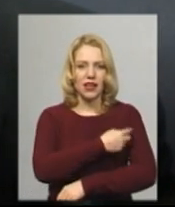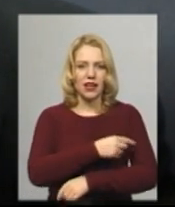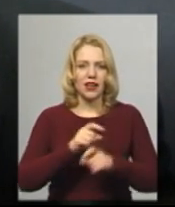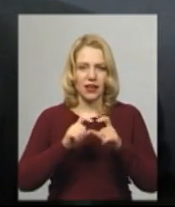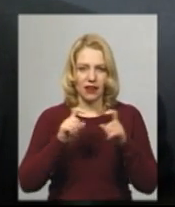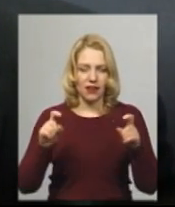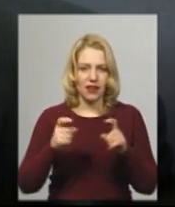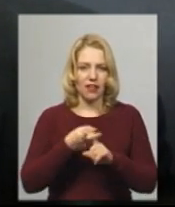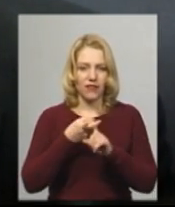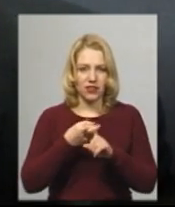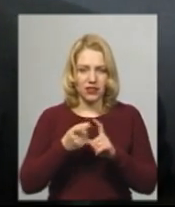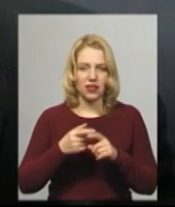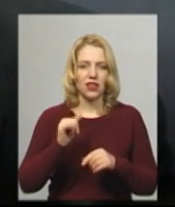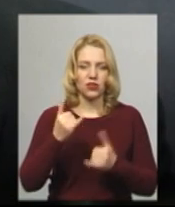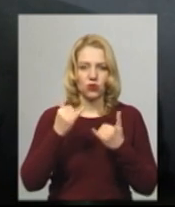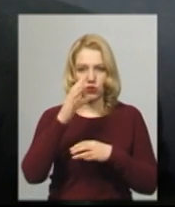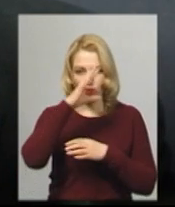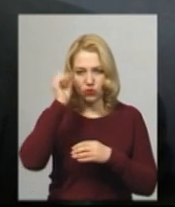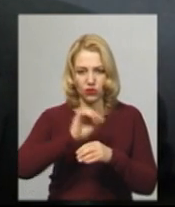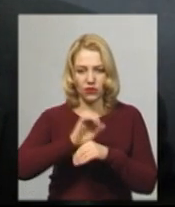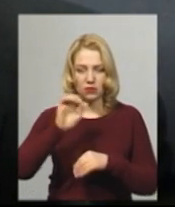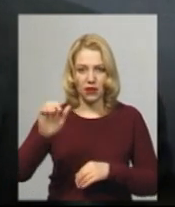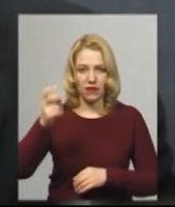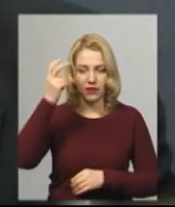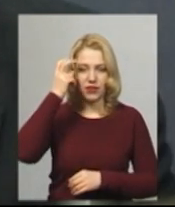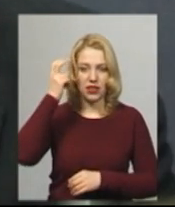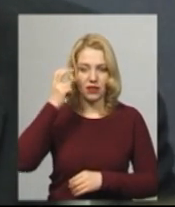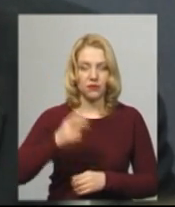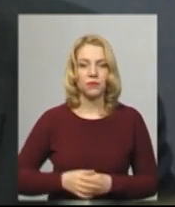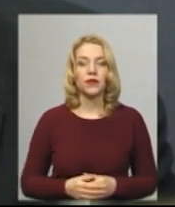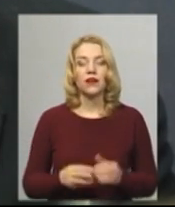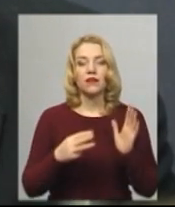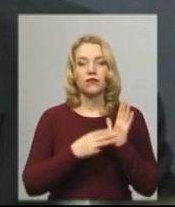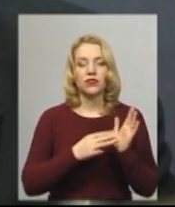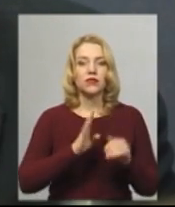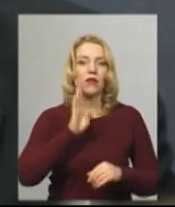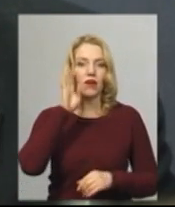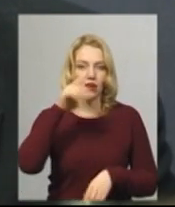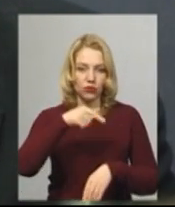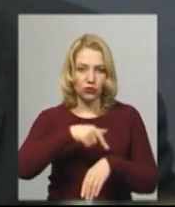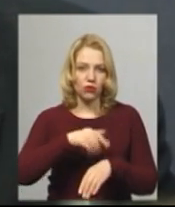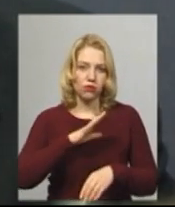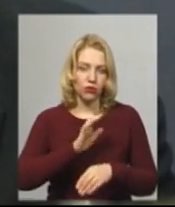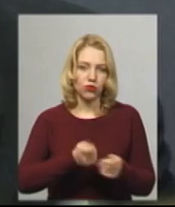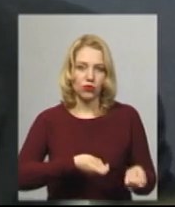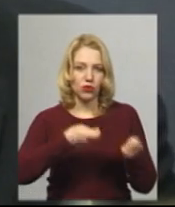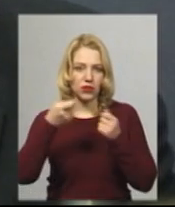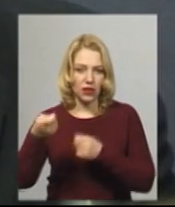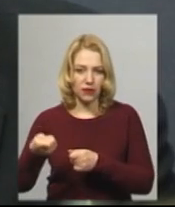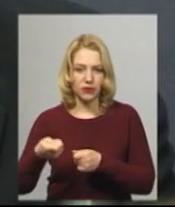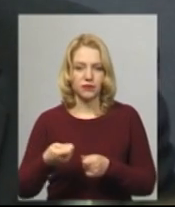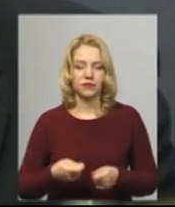ночі відправили до Києва. Вісім годин ранку матеріал був доставлений до